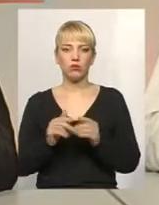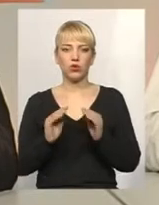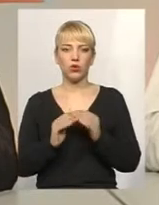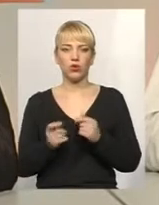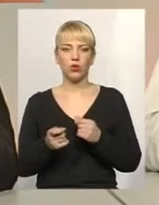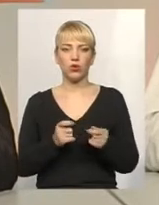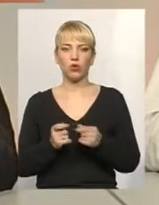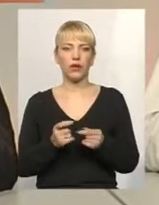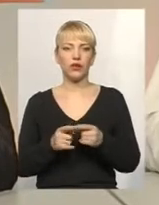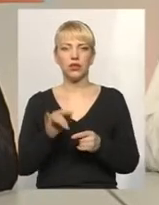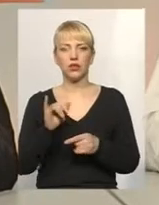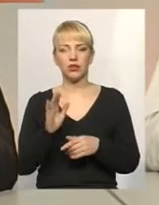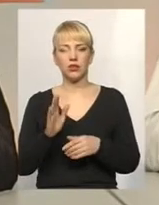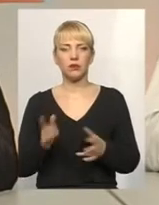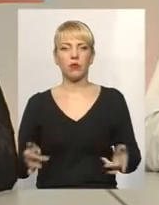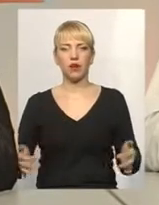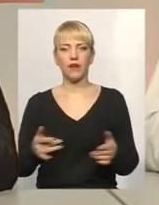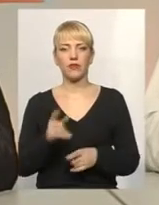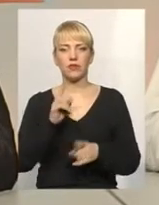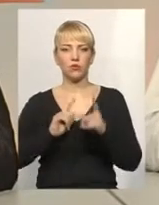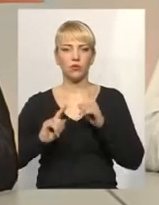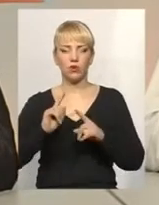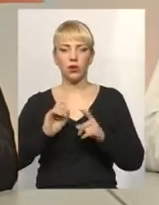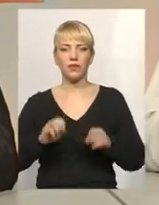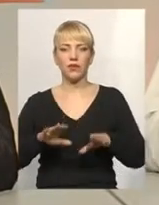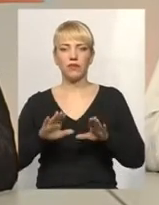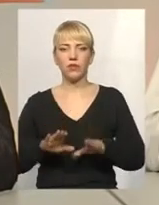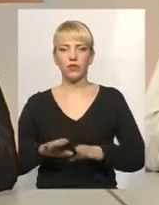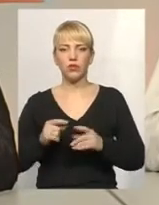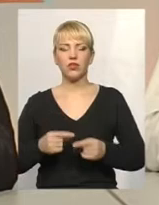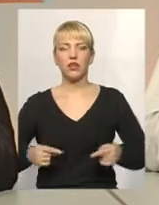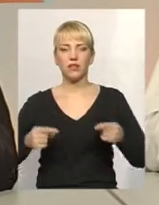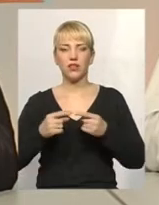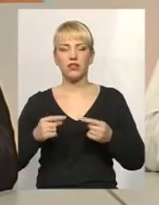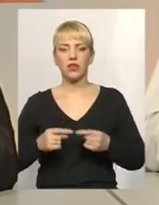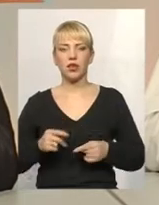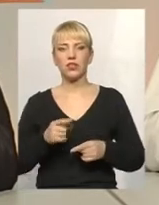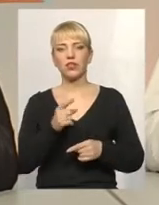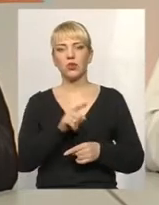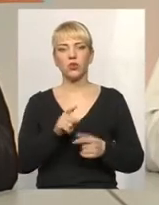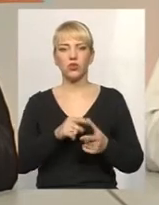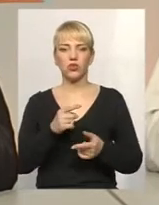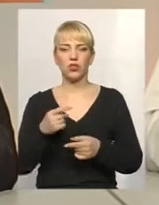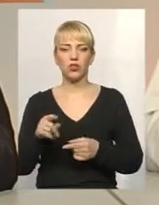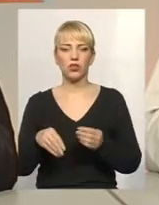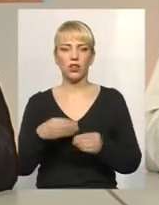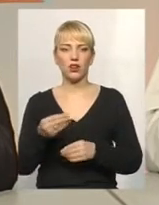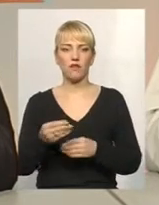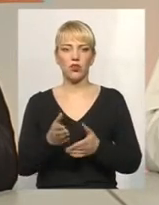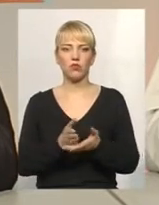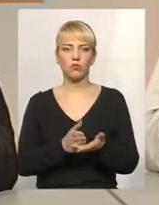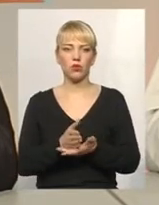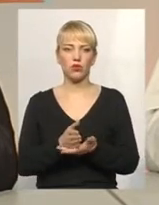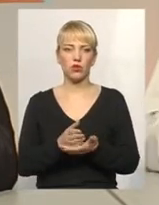Збираються збори, вирішується і, відповідно, визначається той ще інший надавач послуг. Чи